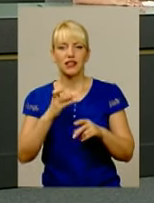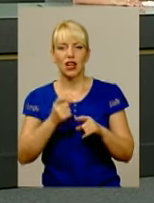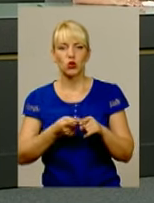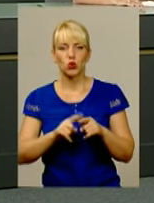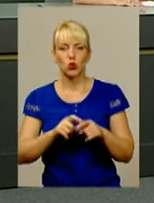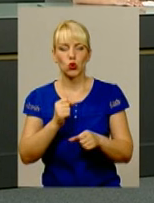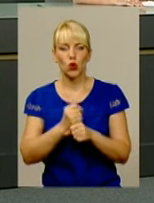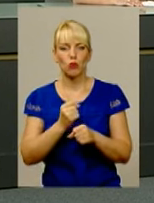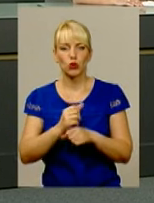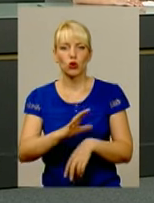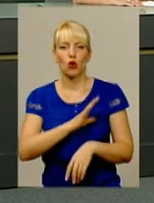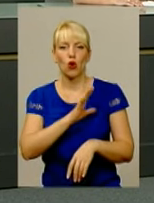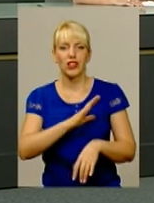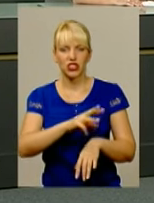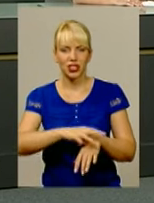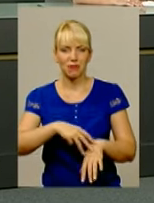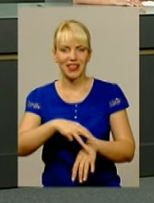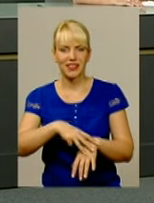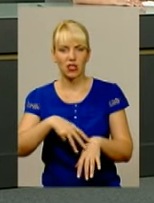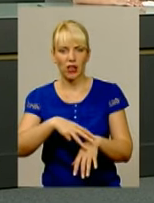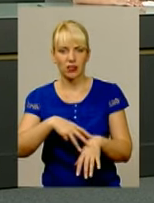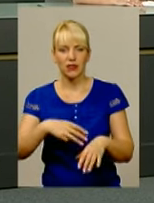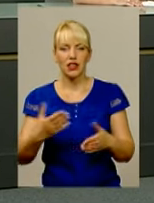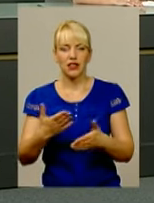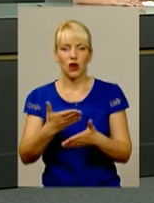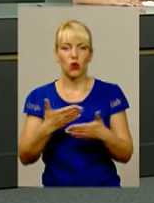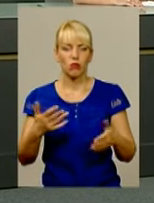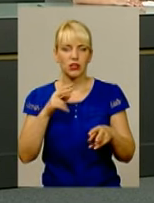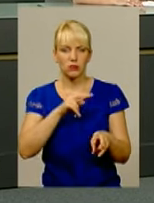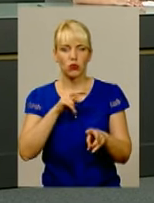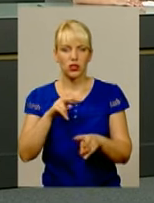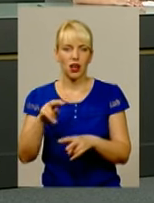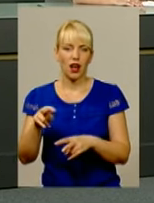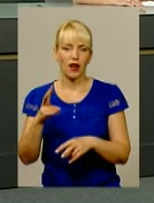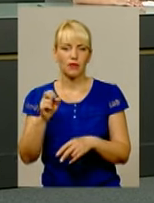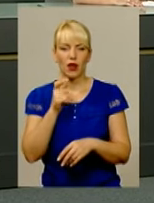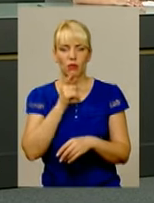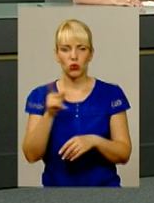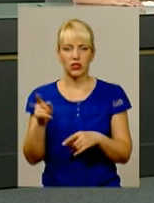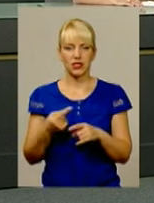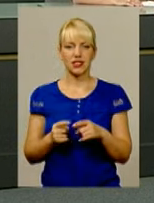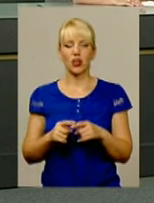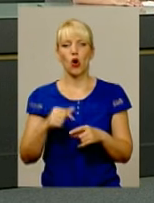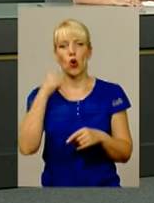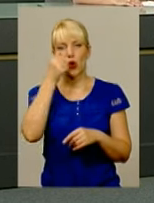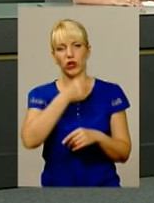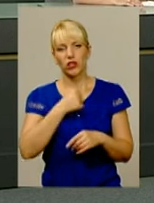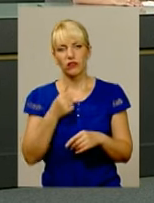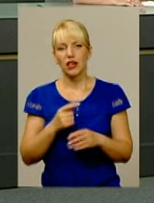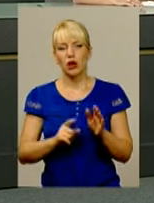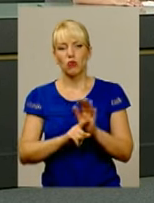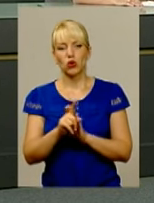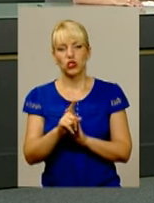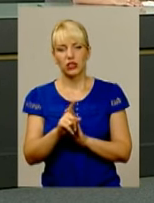колишніх міліціянтів, колишніх міліціонерів, яку ми спостерігали напротязі ось цих всіх років, починаючи, напевне, з перших